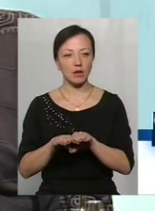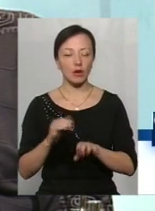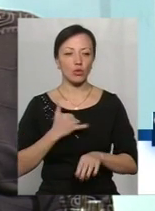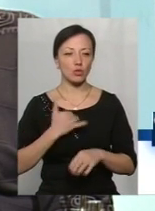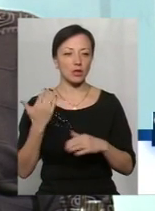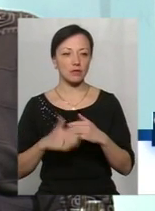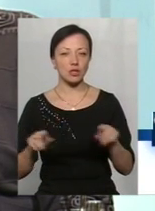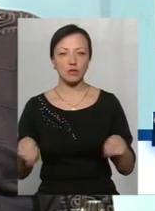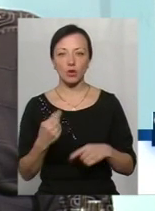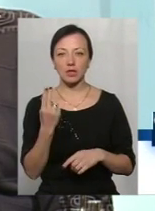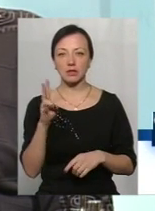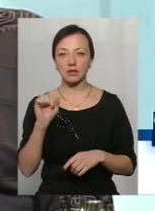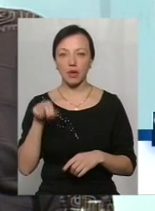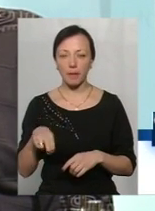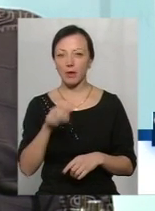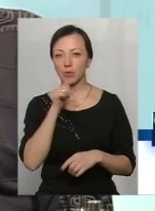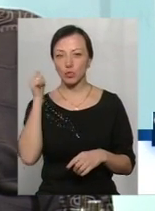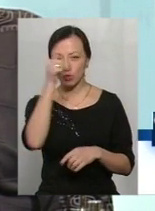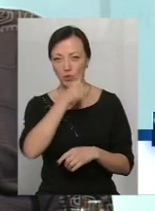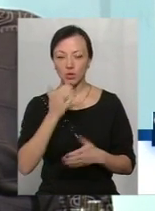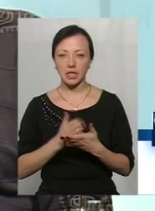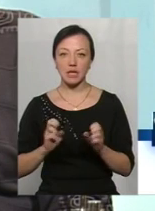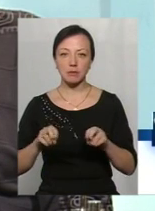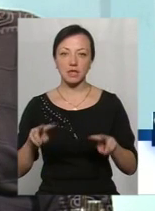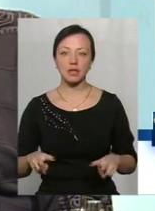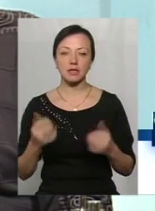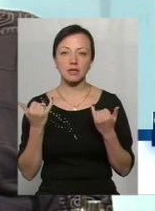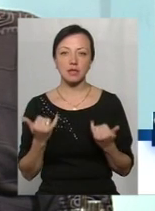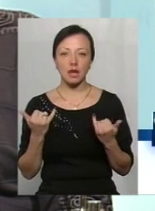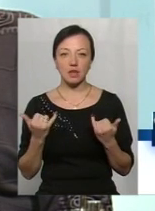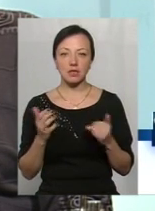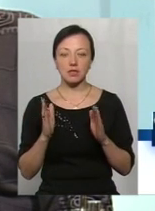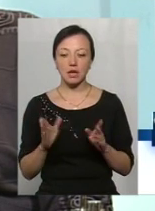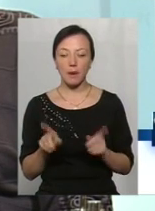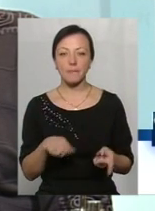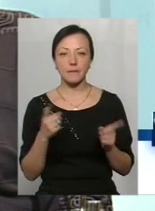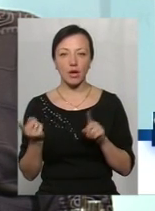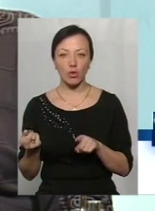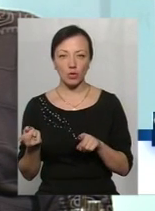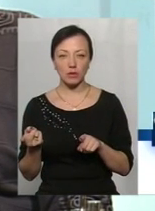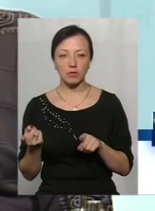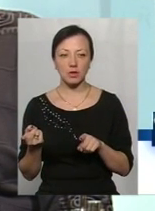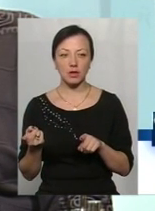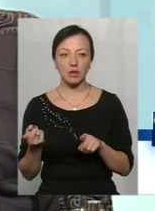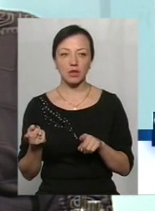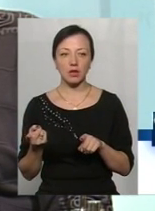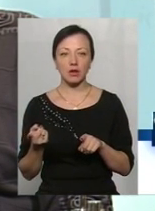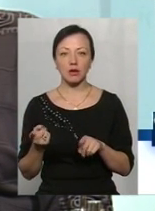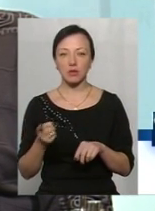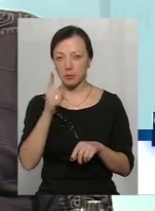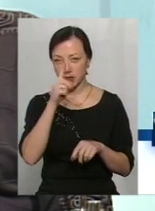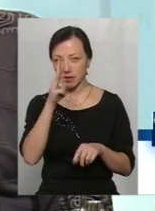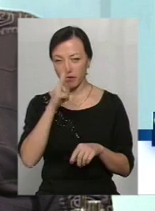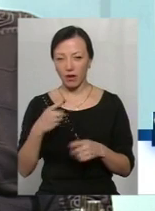вже створений ЦНАП, щоб у минулому році. У нас є спеціалісти. Зараз ми тільки переходимо за місяць, за два в друге приміщення.